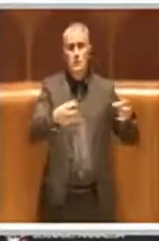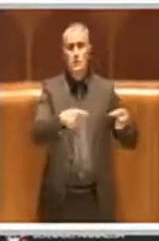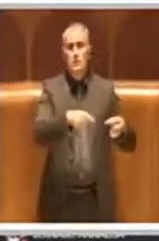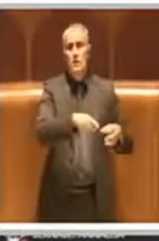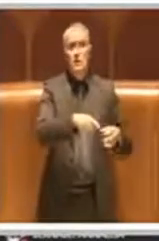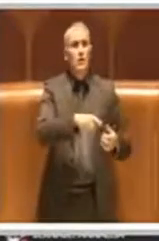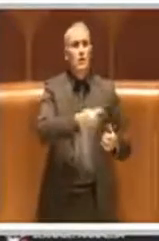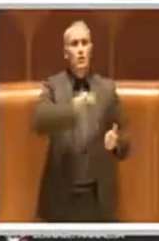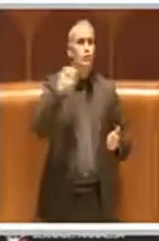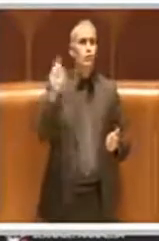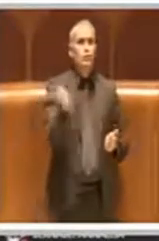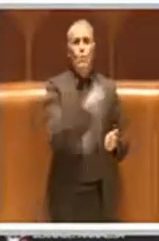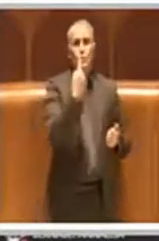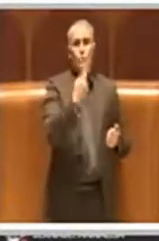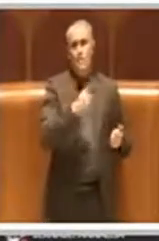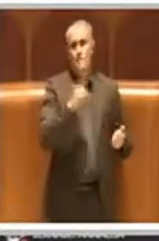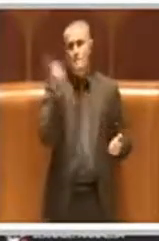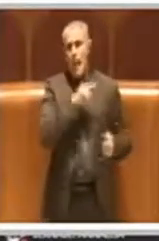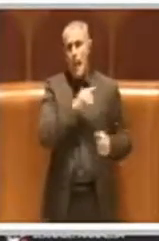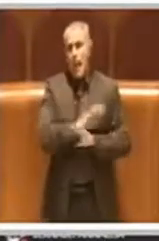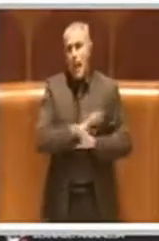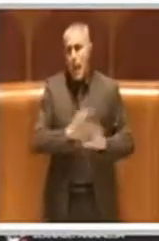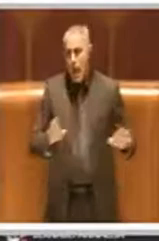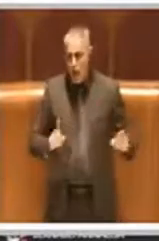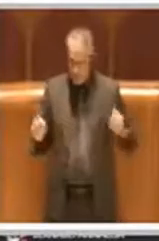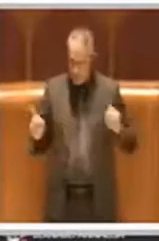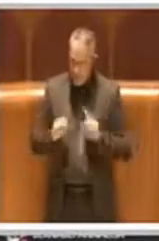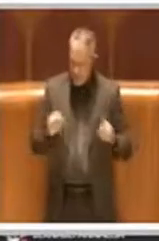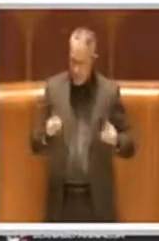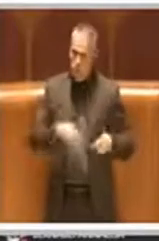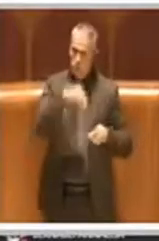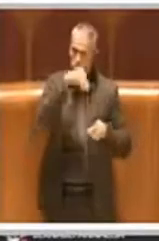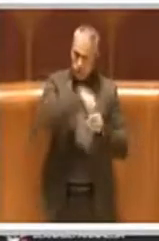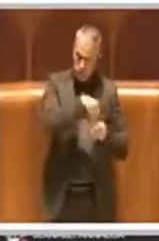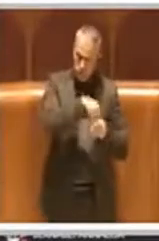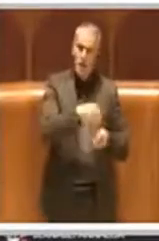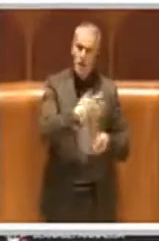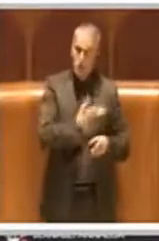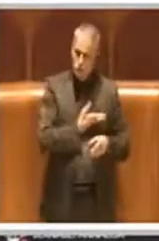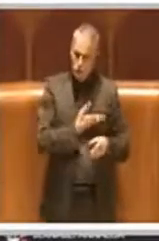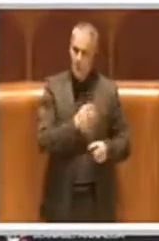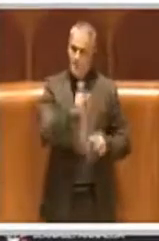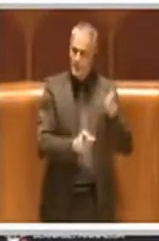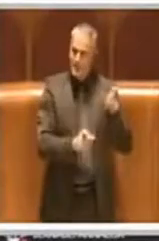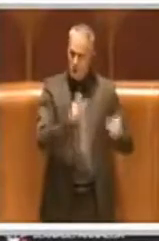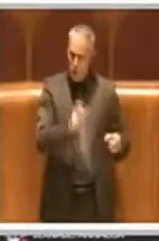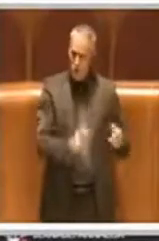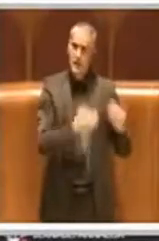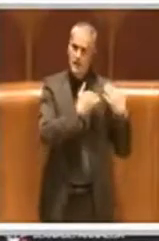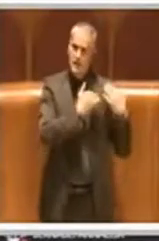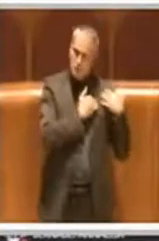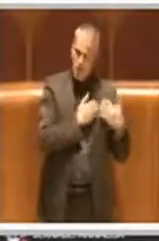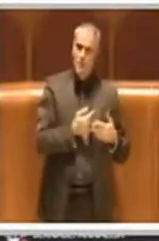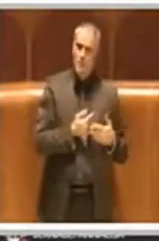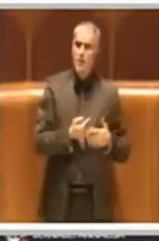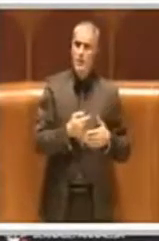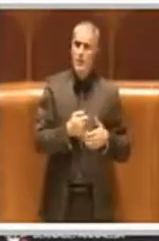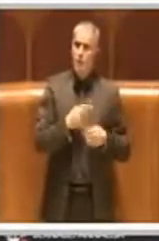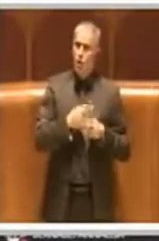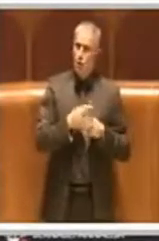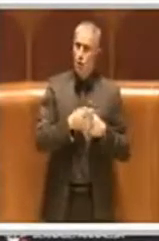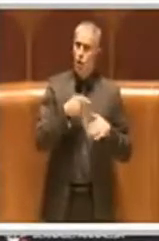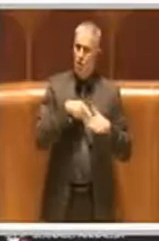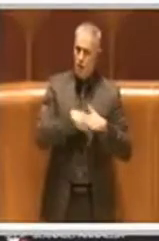questi contenitori dove appunto ci sono diverse persone che hanno portato avanti dei progetti